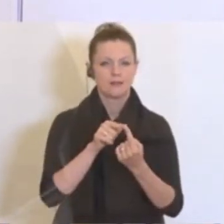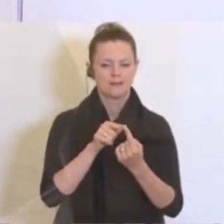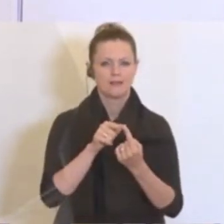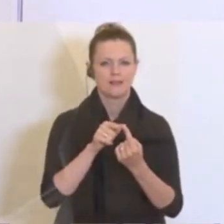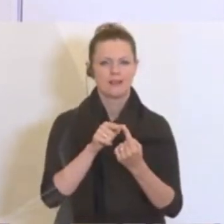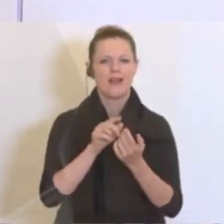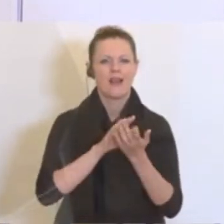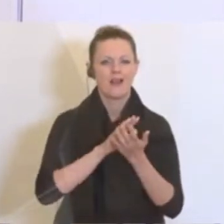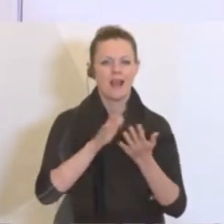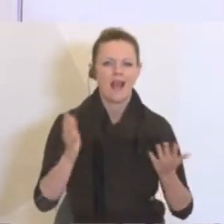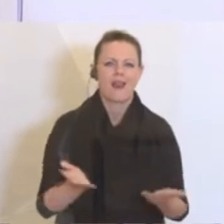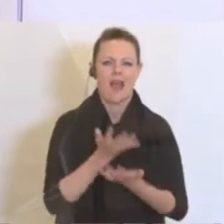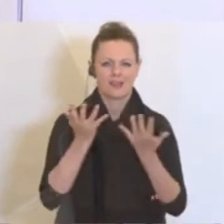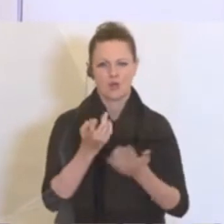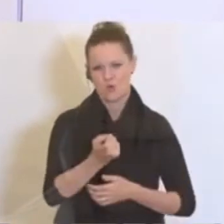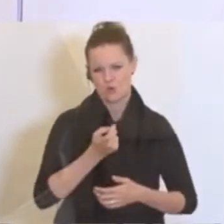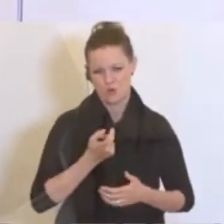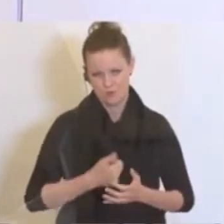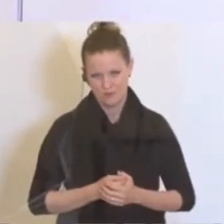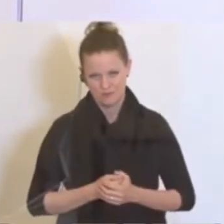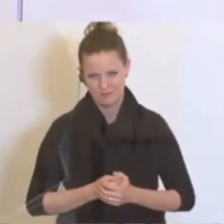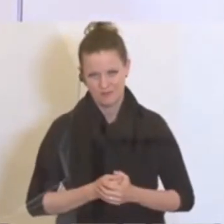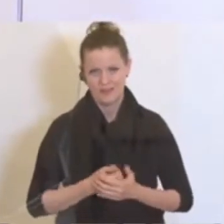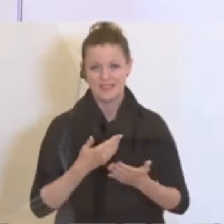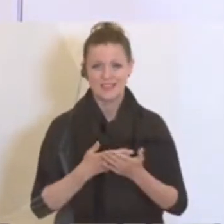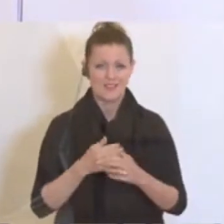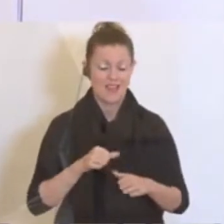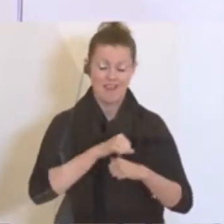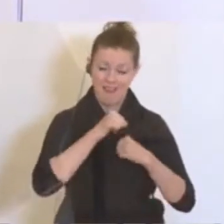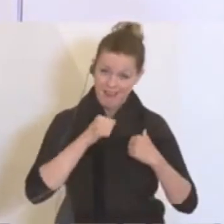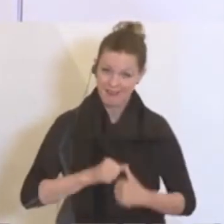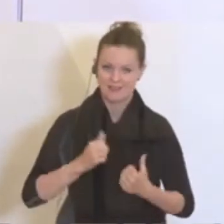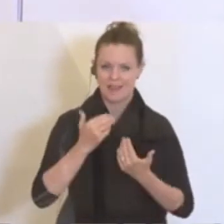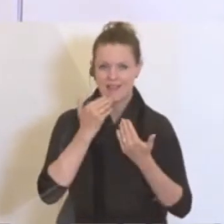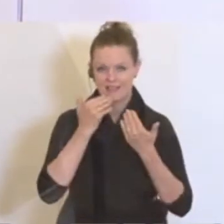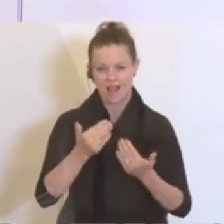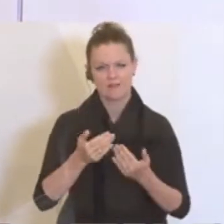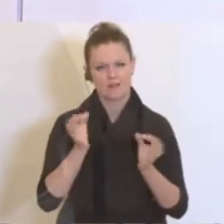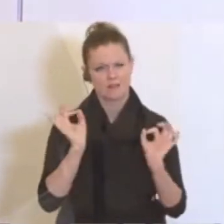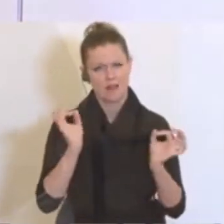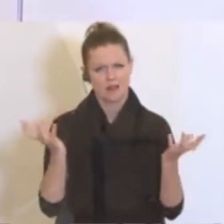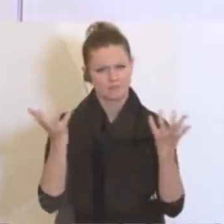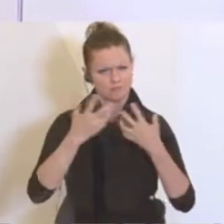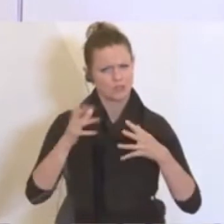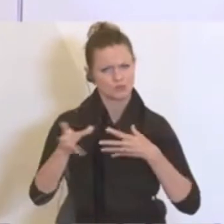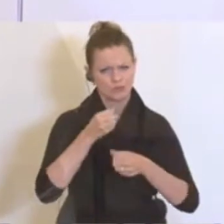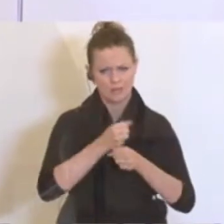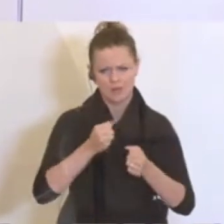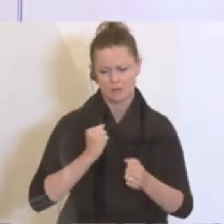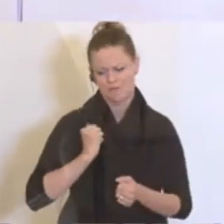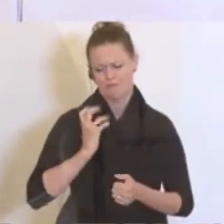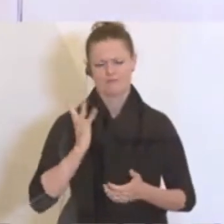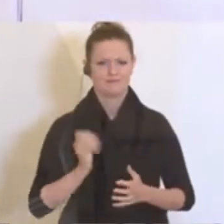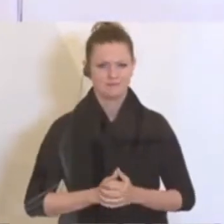Erleichterung auch sorgen. Und an dieser Stelle nur mal ein herzliches Dankeschön für die hervorragende Zusammenarbeit in den letzten Tagen.